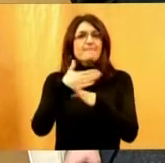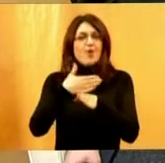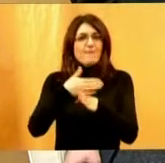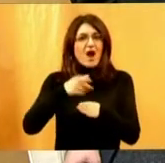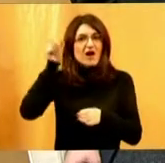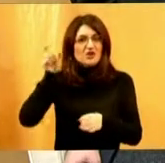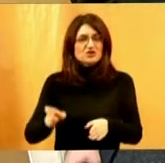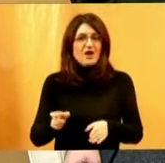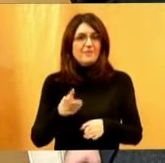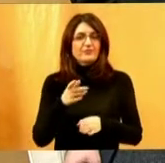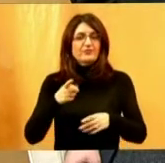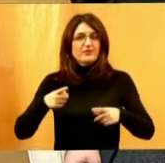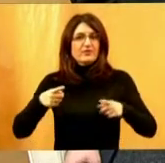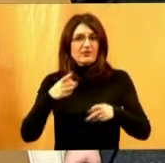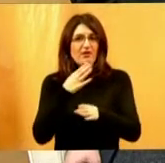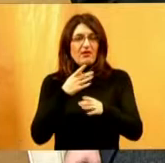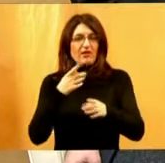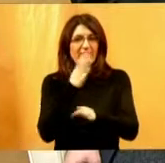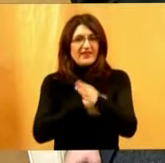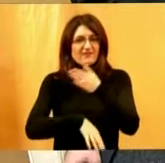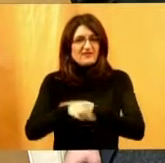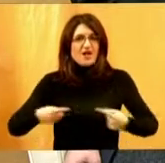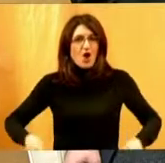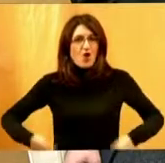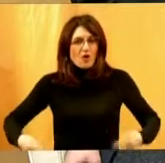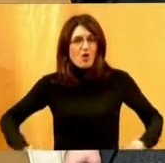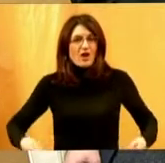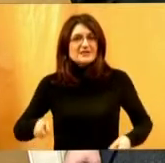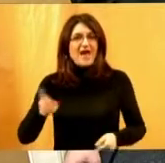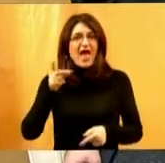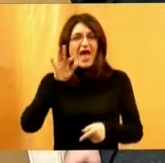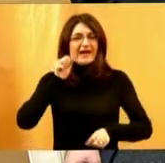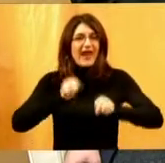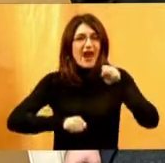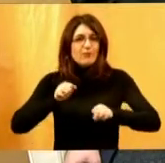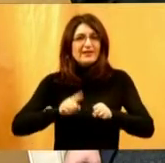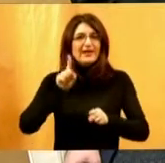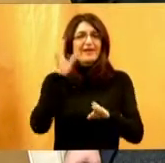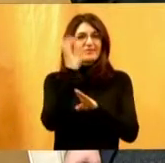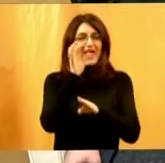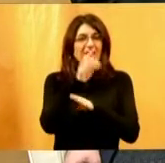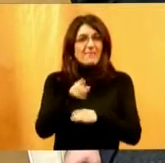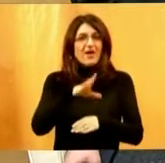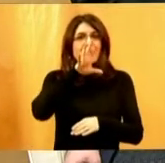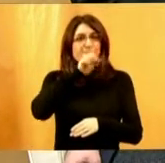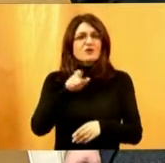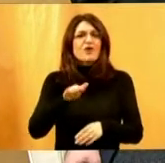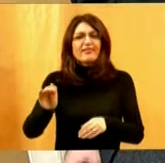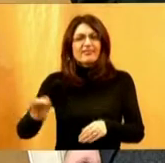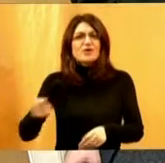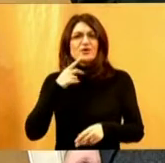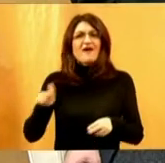osobama i invalidskim kolicima, dakle rehabilitacijskih pasa i terapijskih pasa sa djecu s više strukim